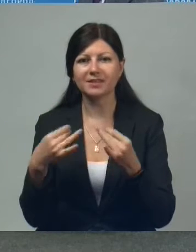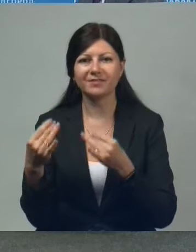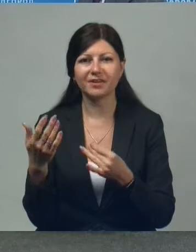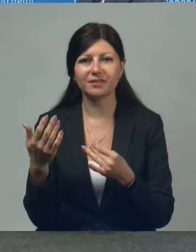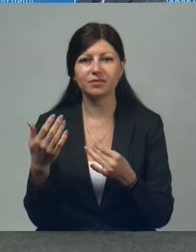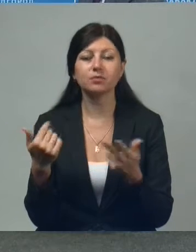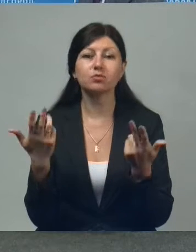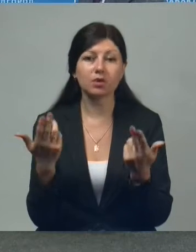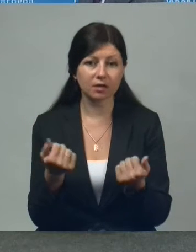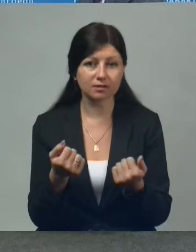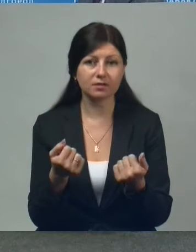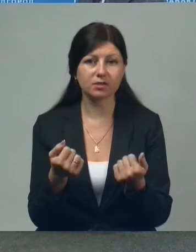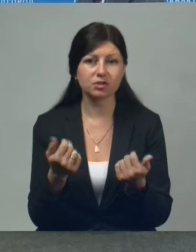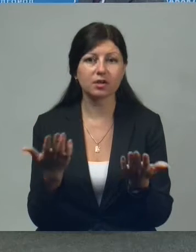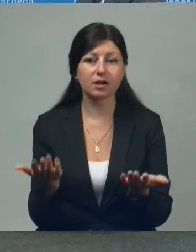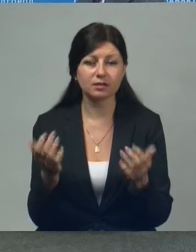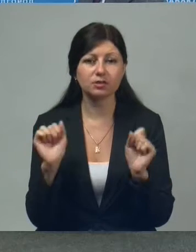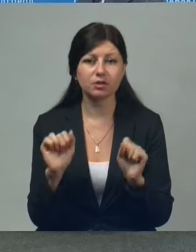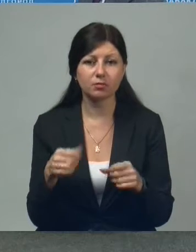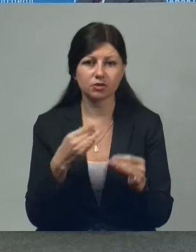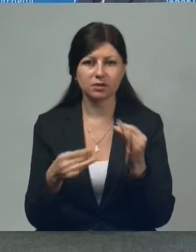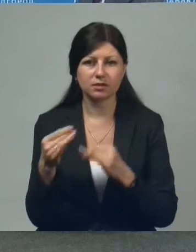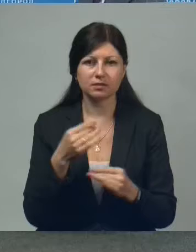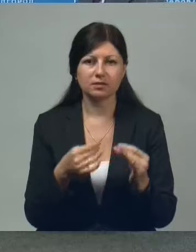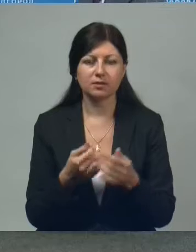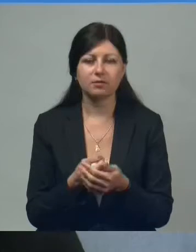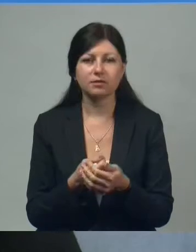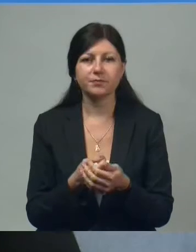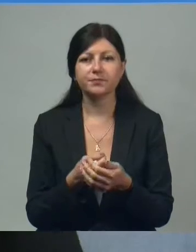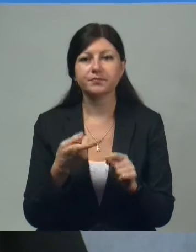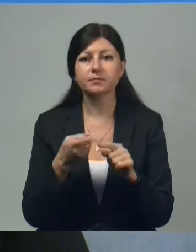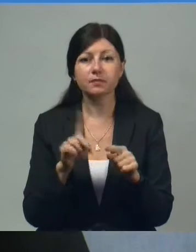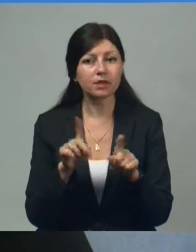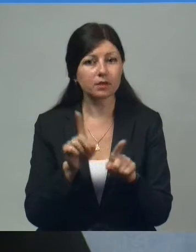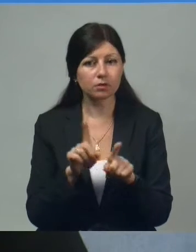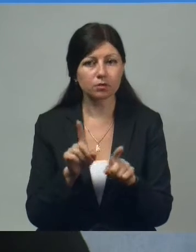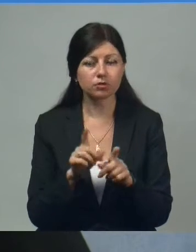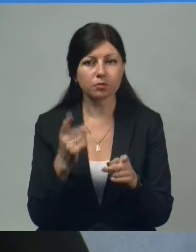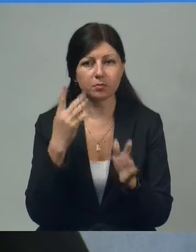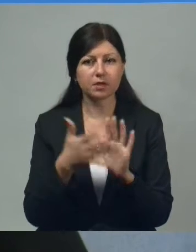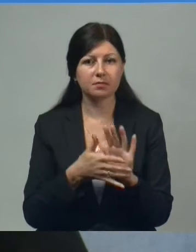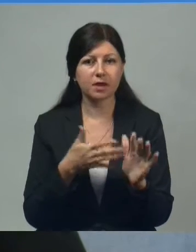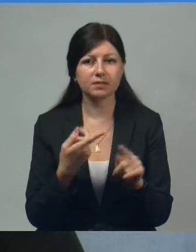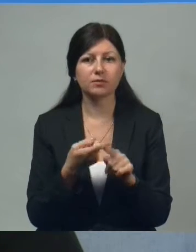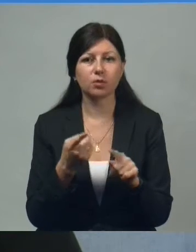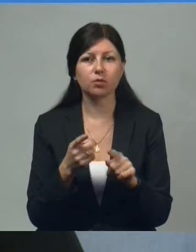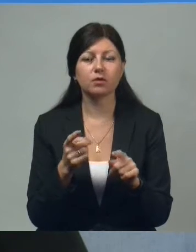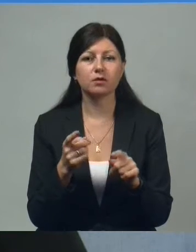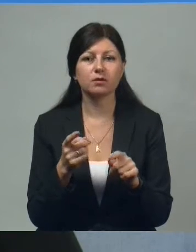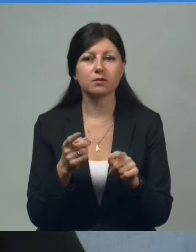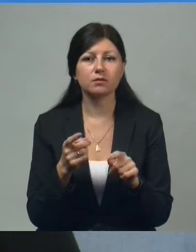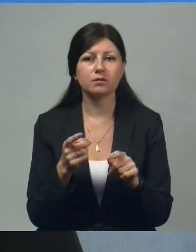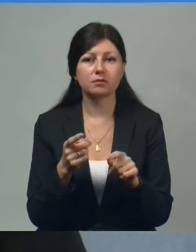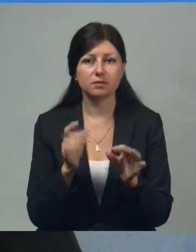Я говорю, ну, конечно, господа, конечно, можно разговаривать. Это тоже, понимаете, создание вот такого вот